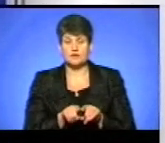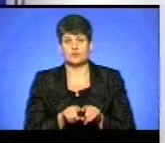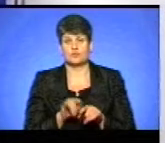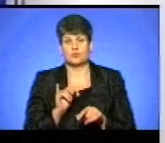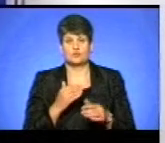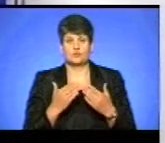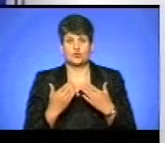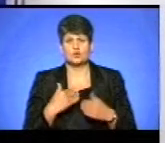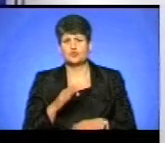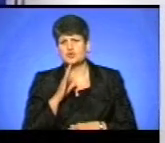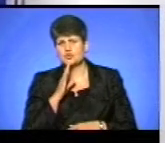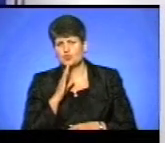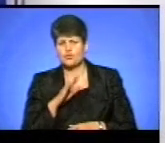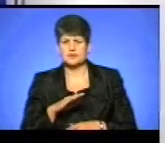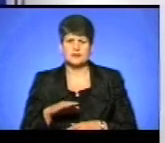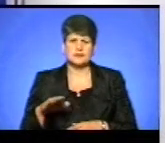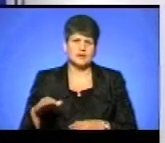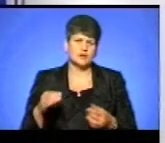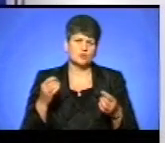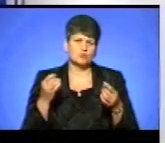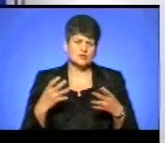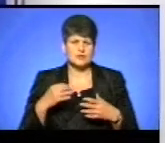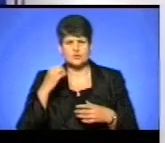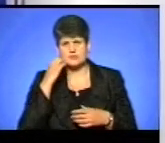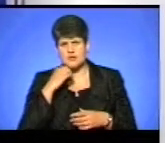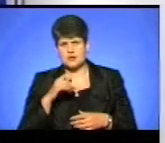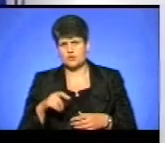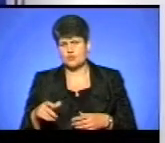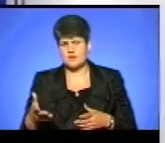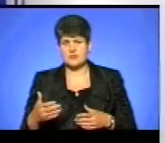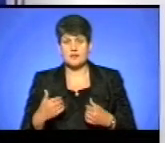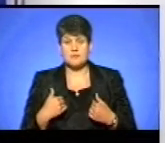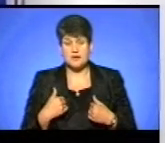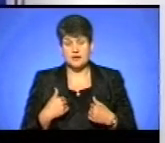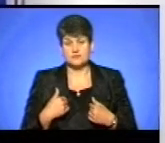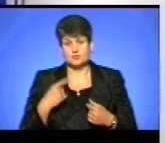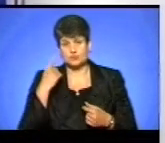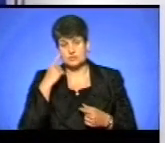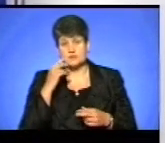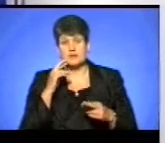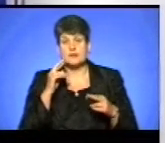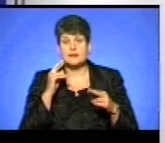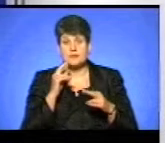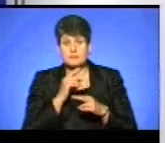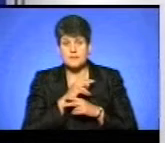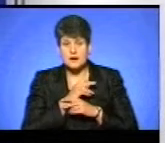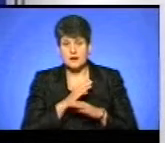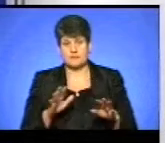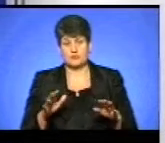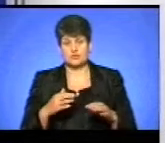ставилися і до жінок, і до дітей, і до простих, і до літніх людей. Тобто, як на мене, це є неправильно, і це є дуже